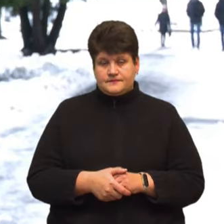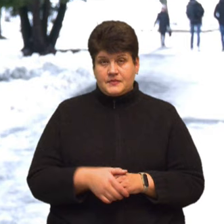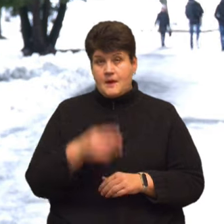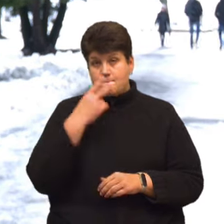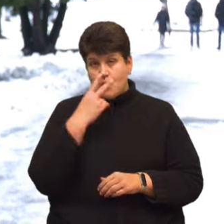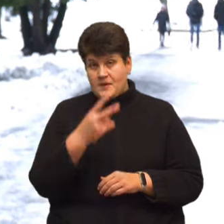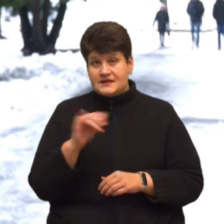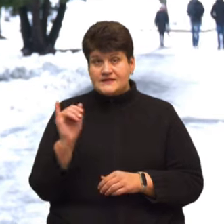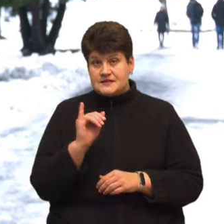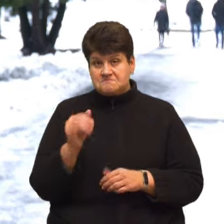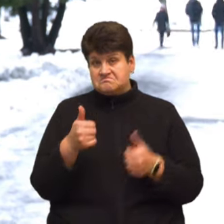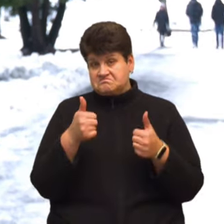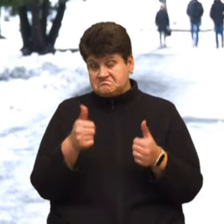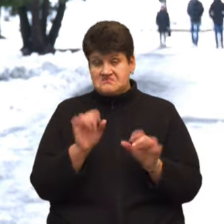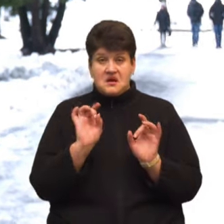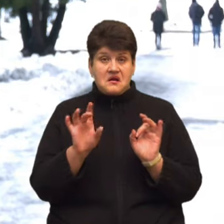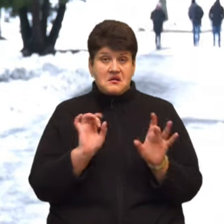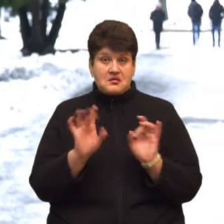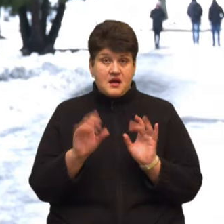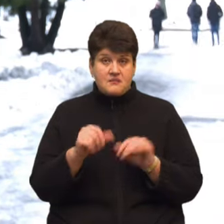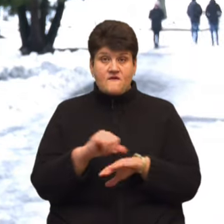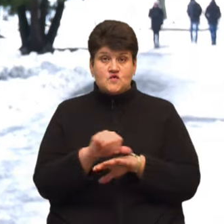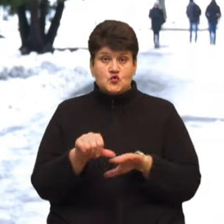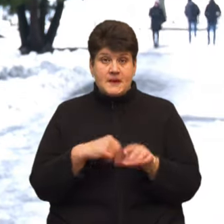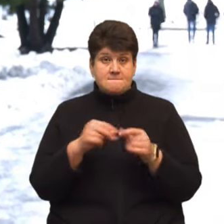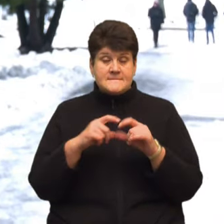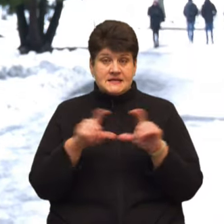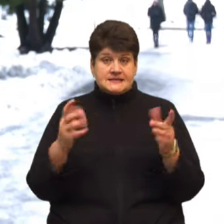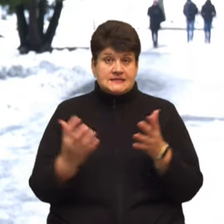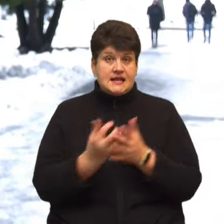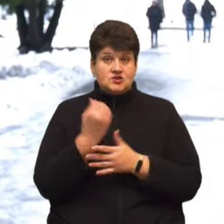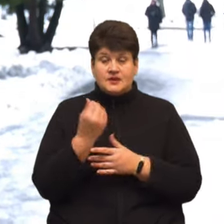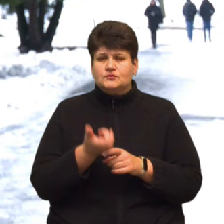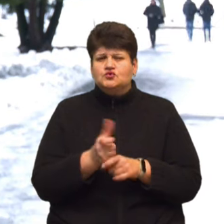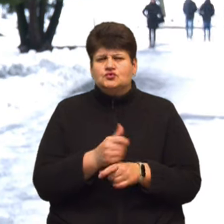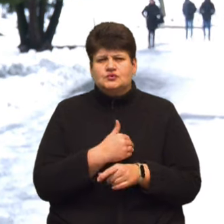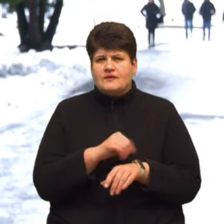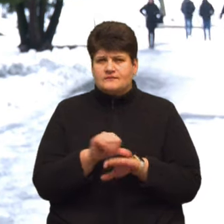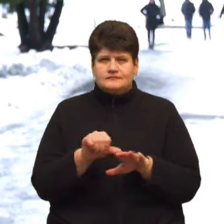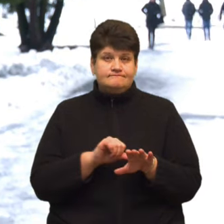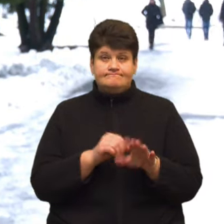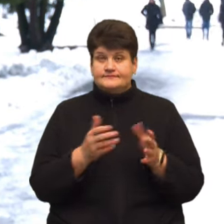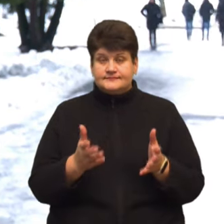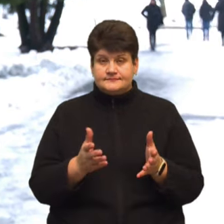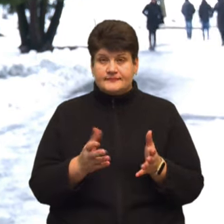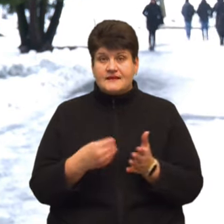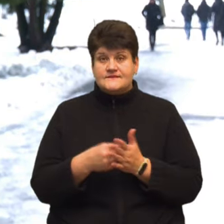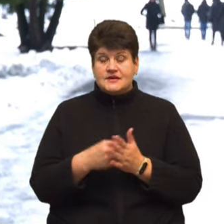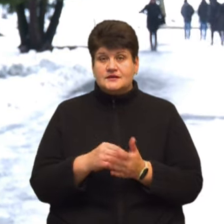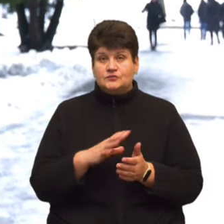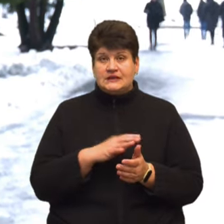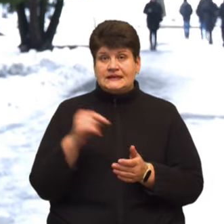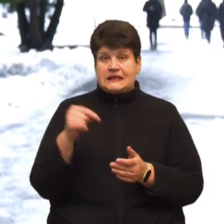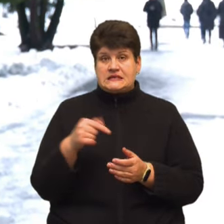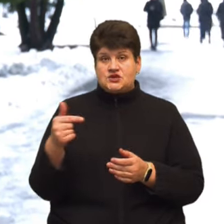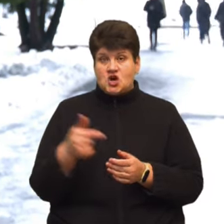в інстаграмі класну рекламу взуттєвого магазину. Знайшла там модель, яку дуже-дуже хотіла і вартість її становила тисячу